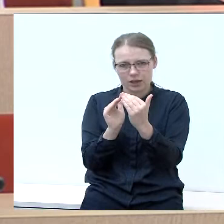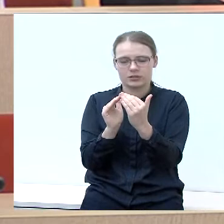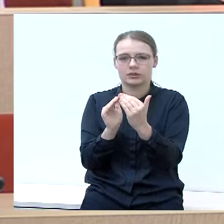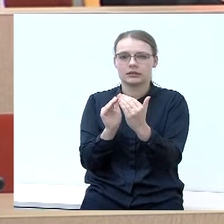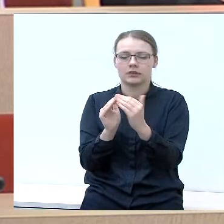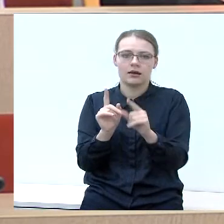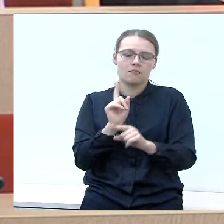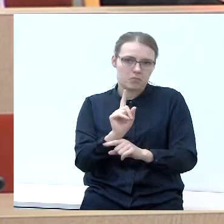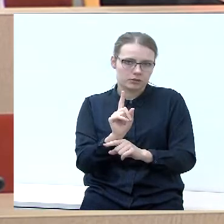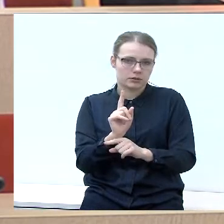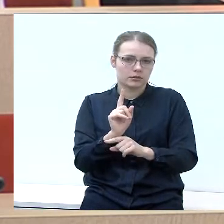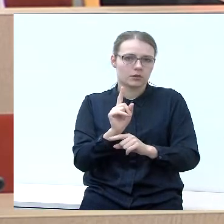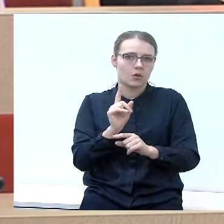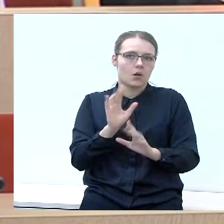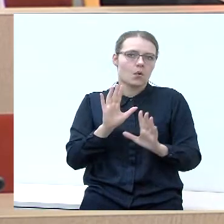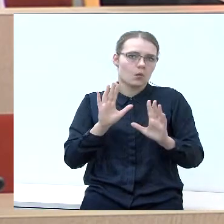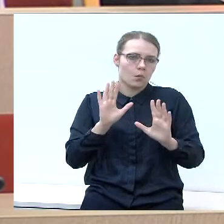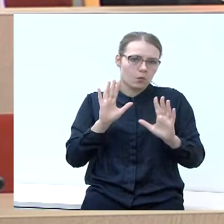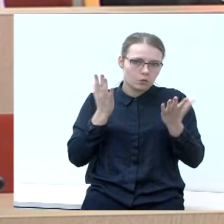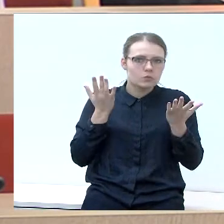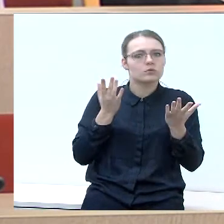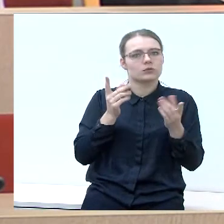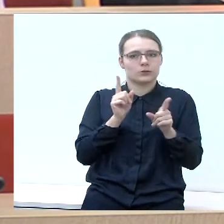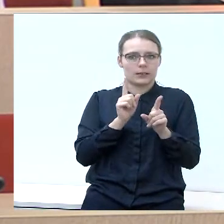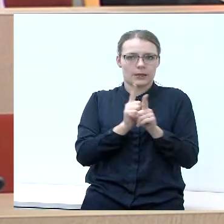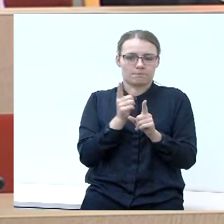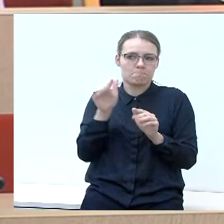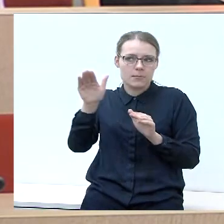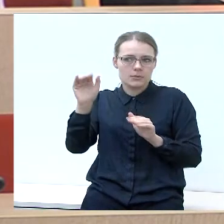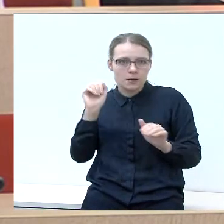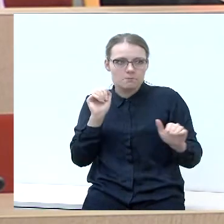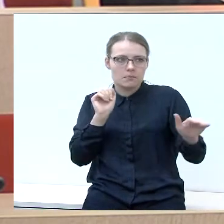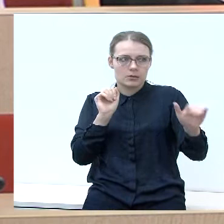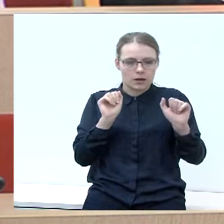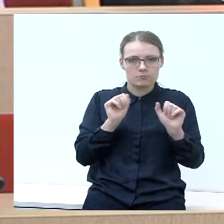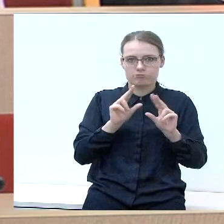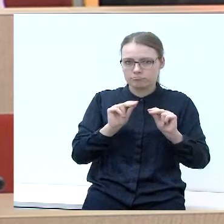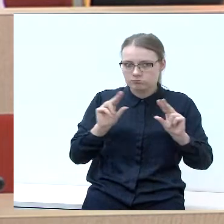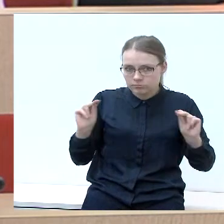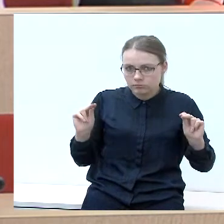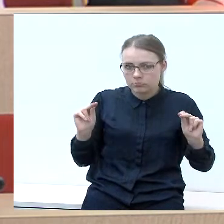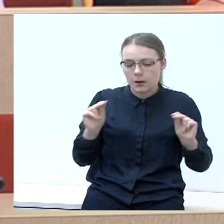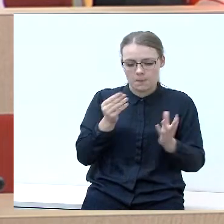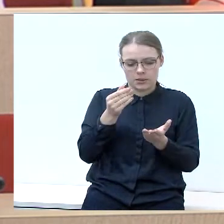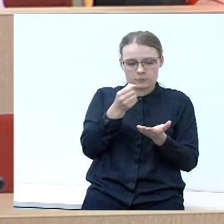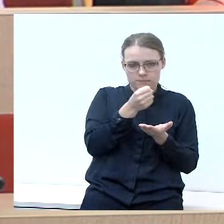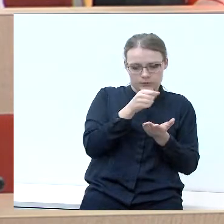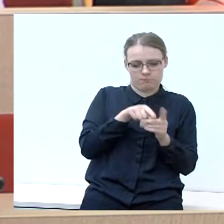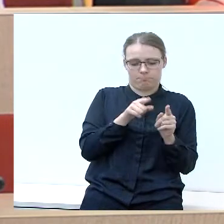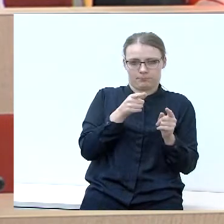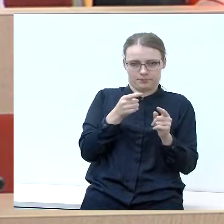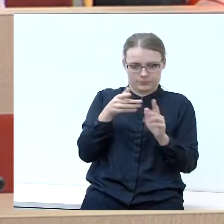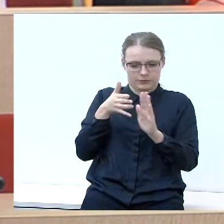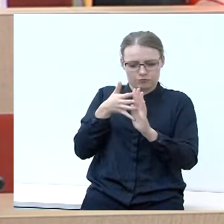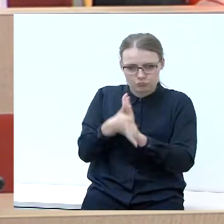jeigu mums pavyktų truputį ir pasiskolinti ir gerai tuos pinigus įdėti į